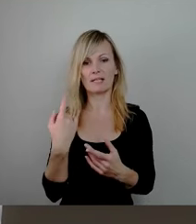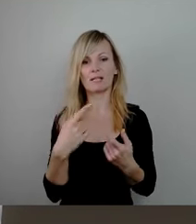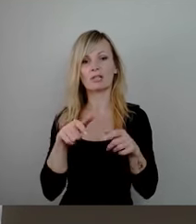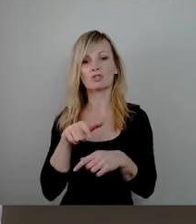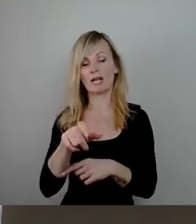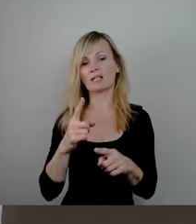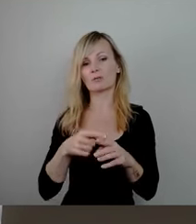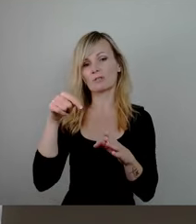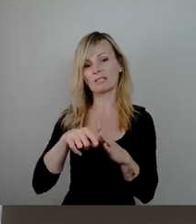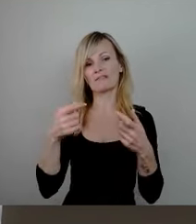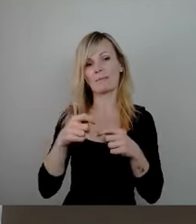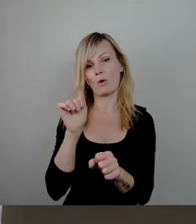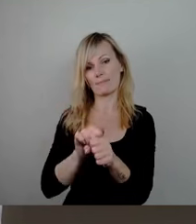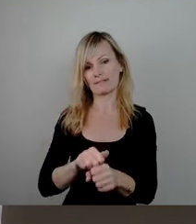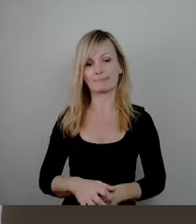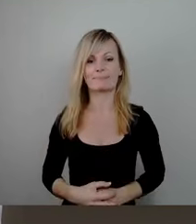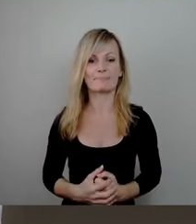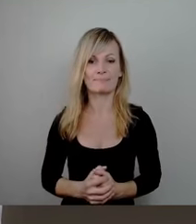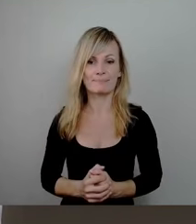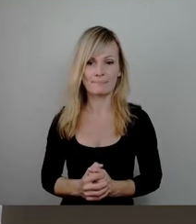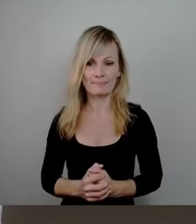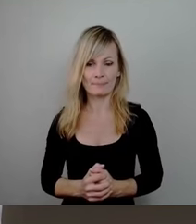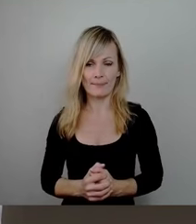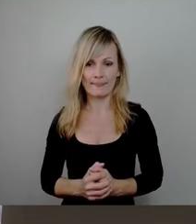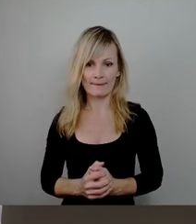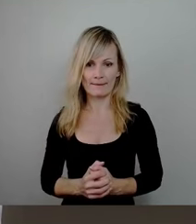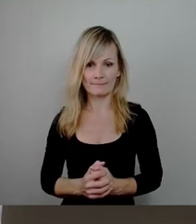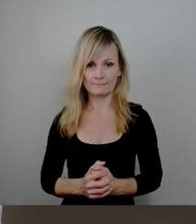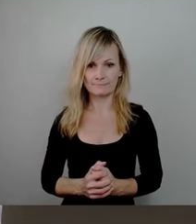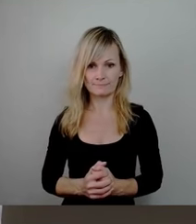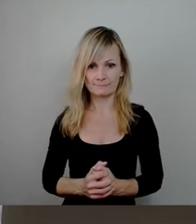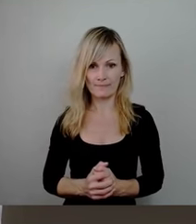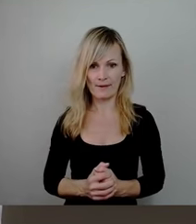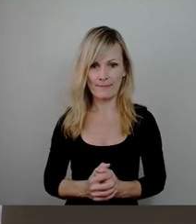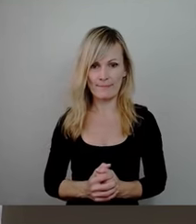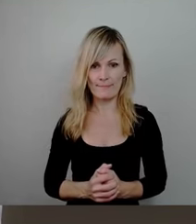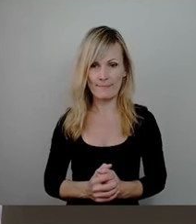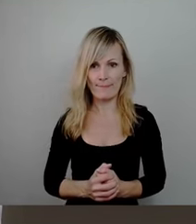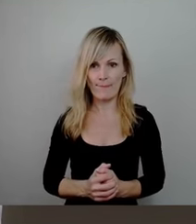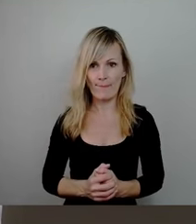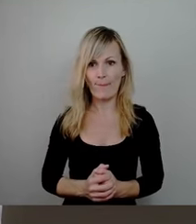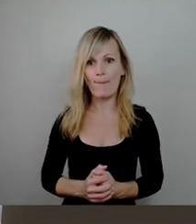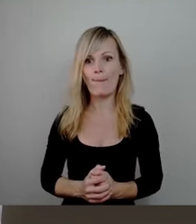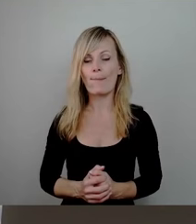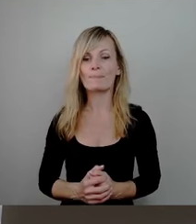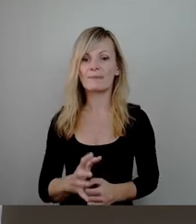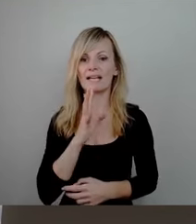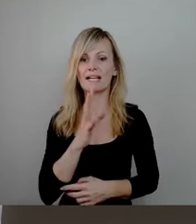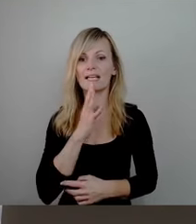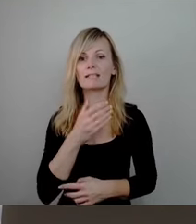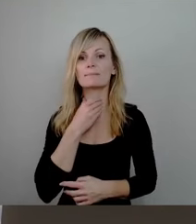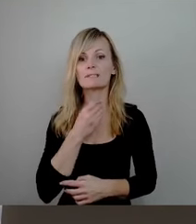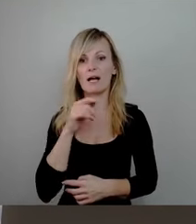Hier habe ich das Signal eines Redebedarfes